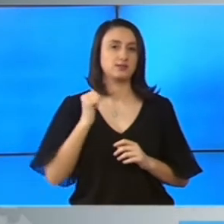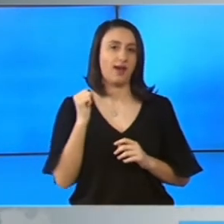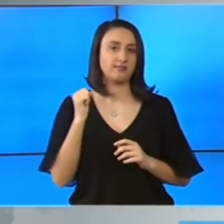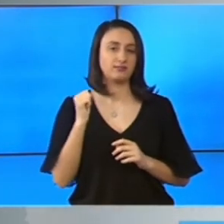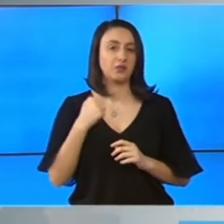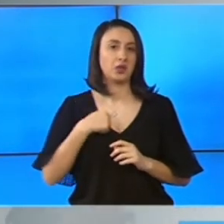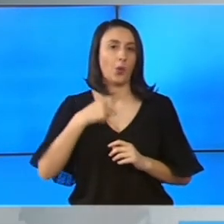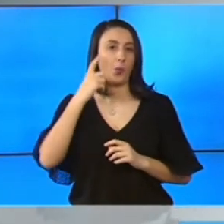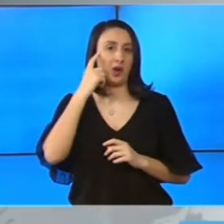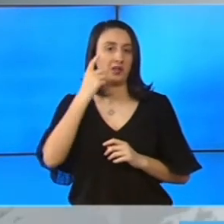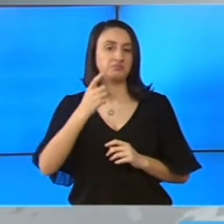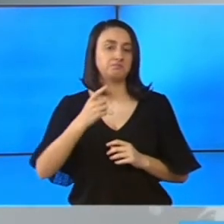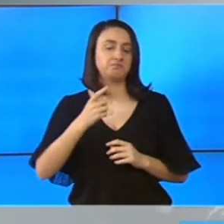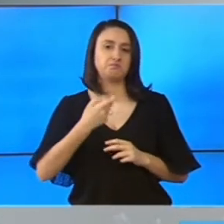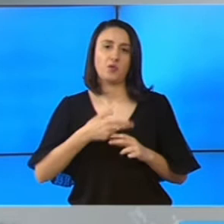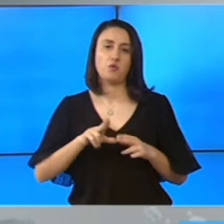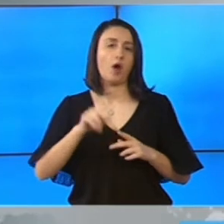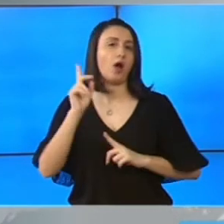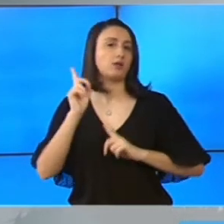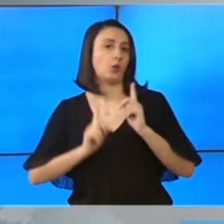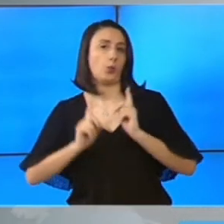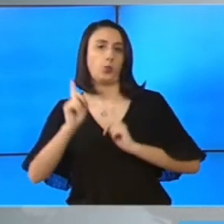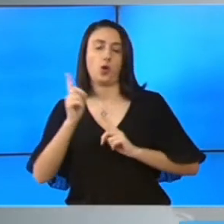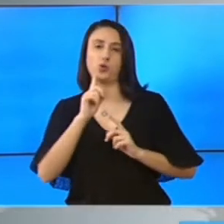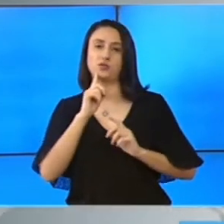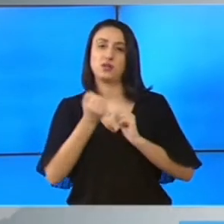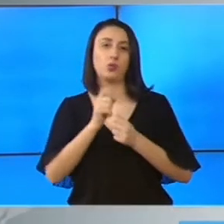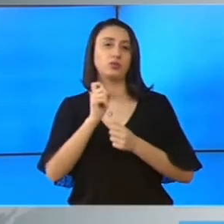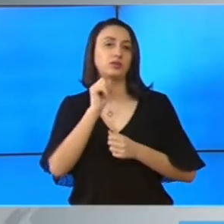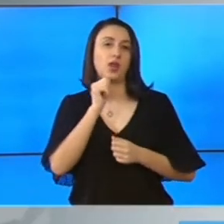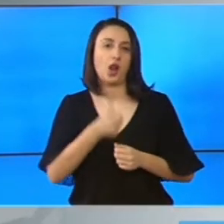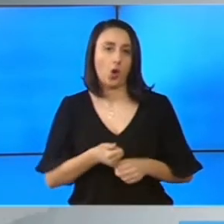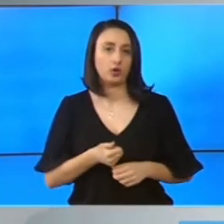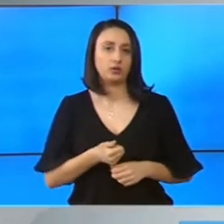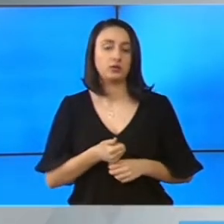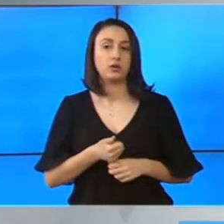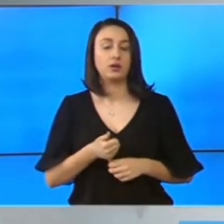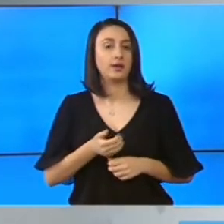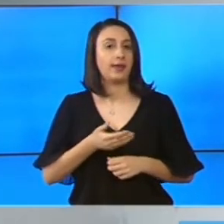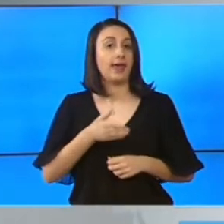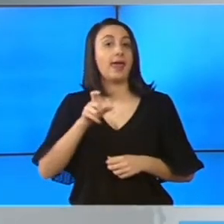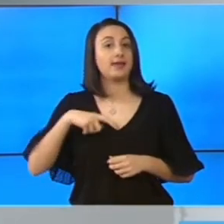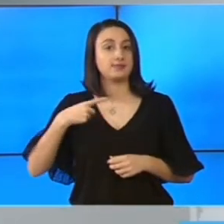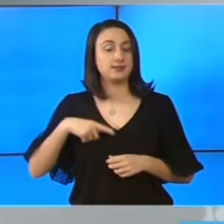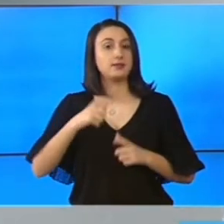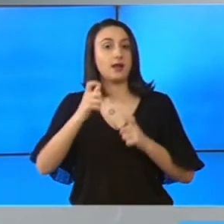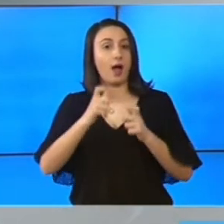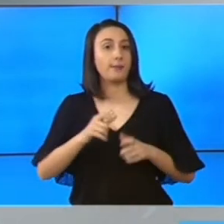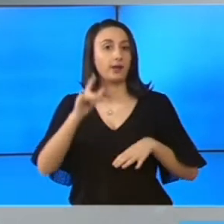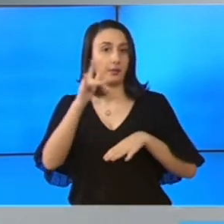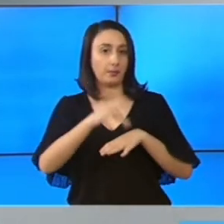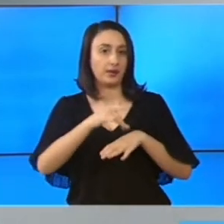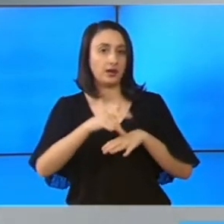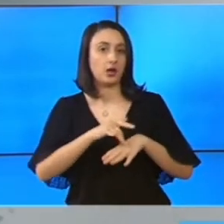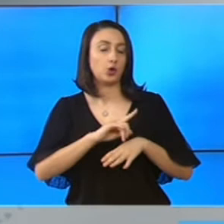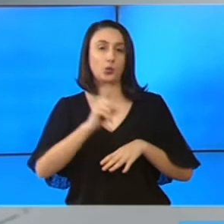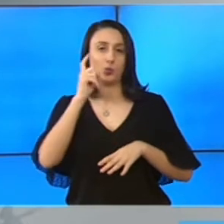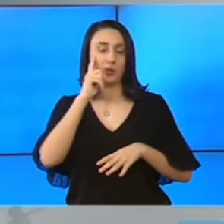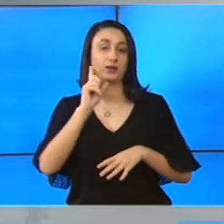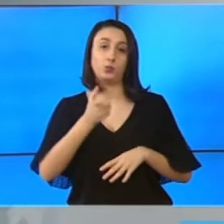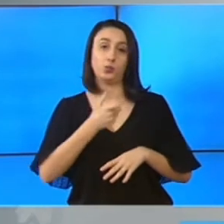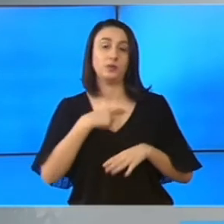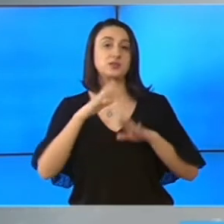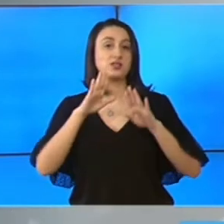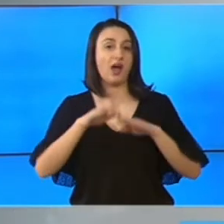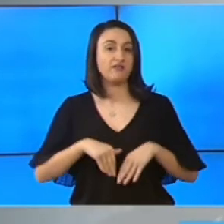e extrem de rar sau deloc există cabinete medicale școlare. Ori nu cred că putem avea